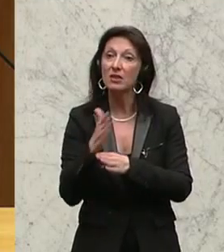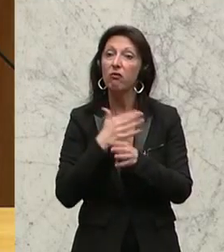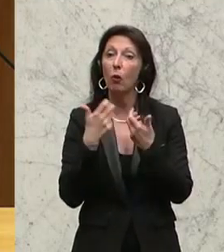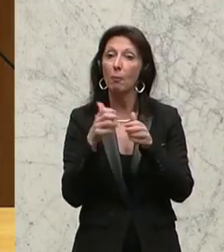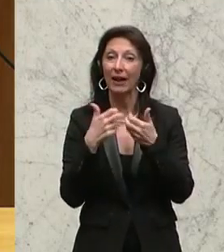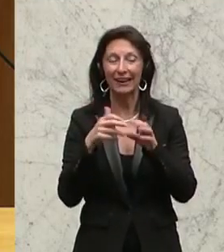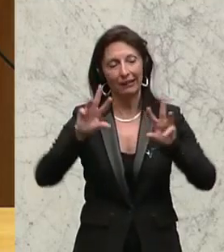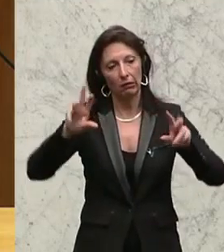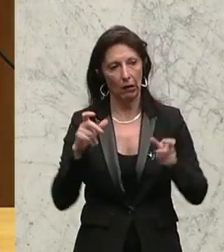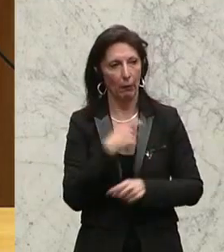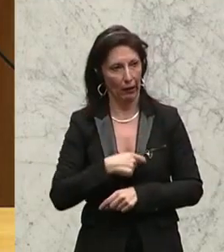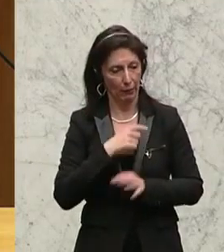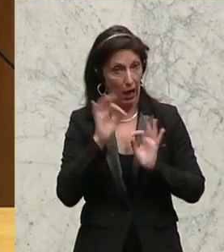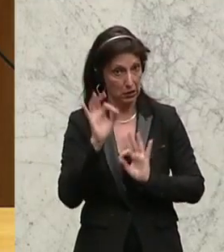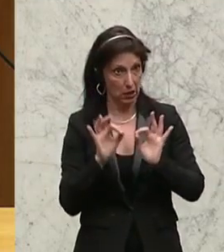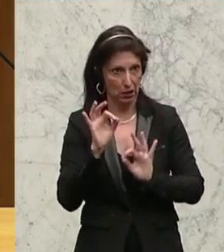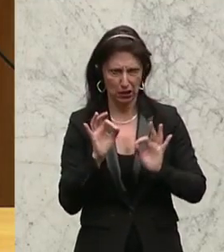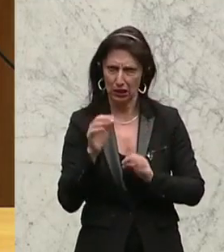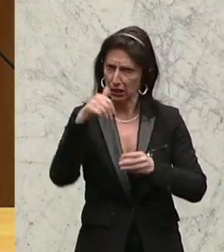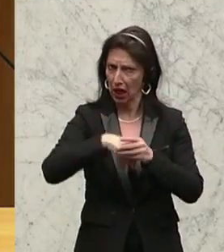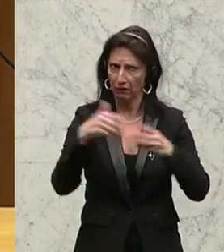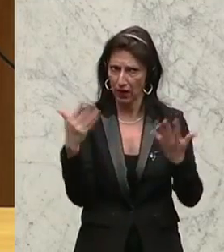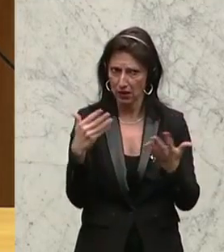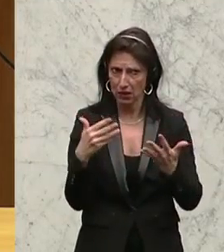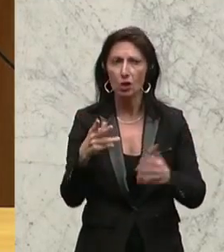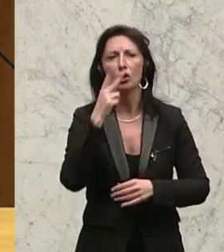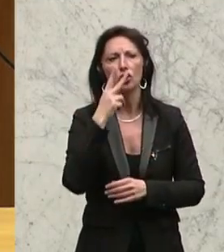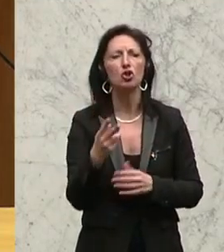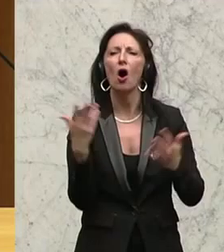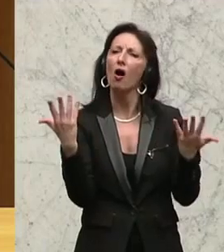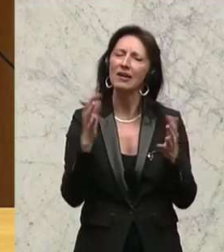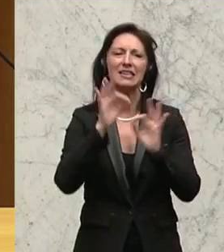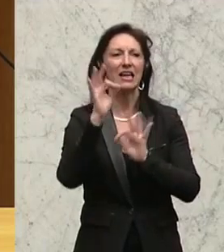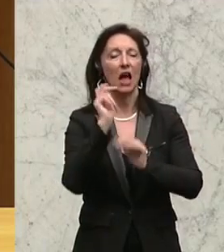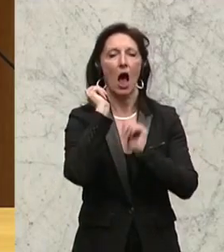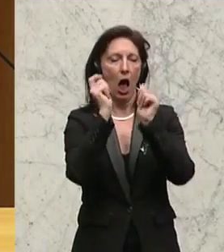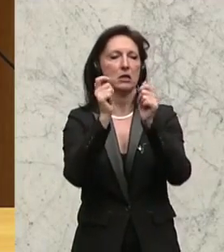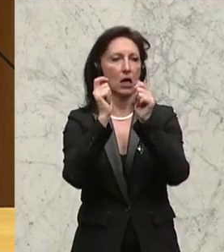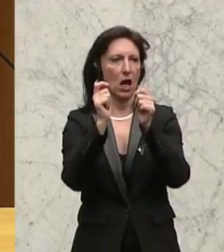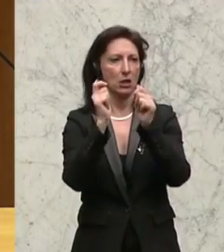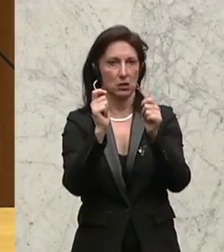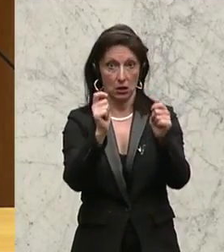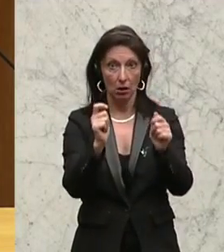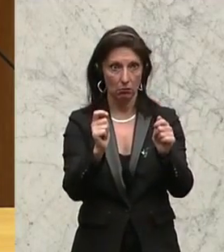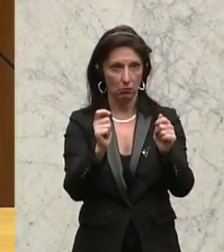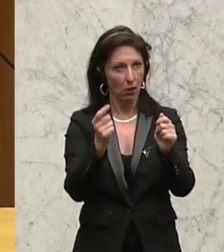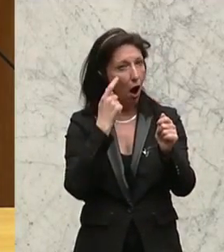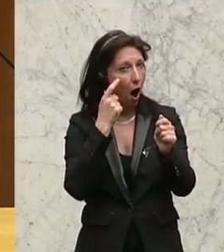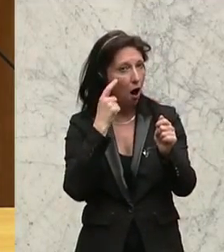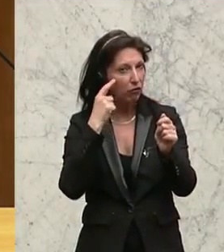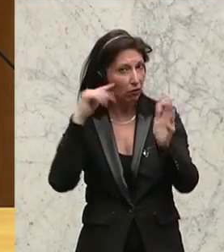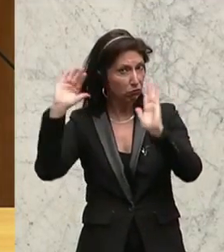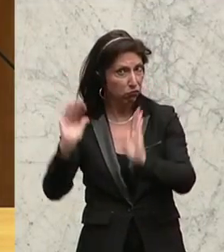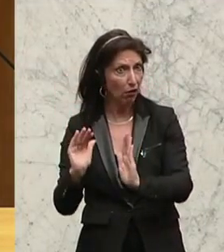Kriminalstatistik zeigt uns, dass, wenn wir uns die Anzeigenstatistik ansehen, dass es hierzu eine Absenkung gibt, dass es